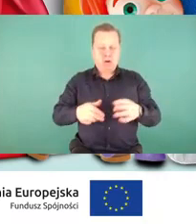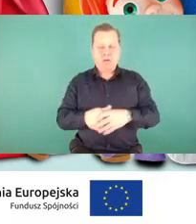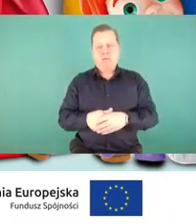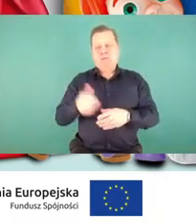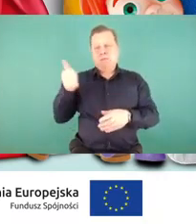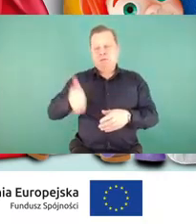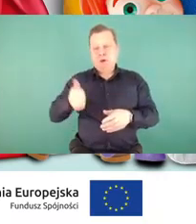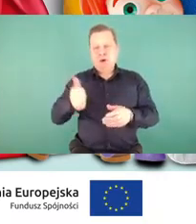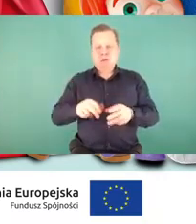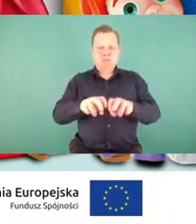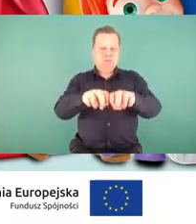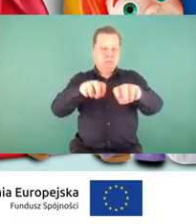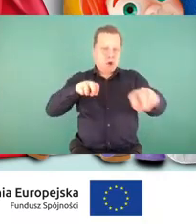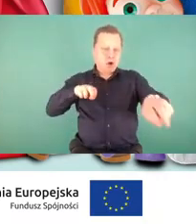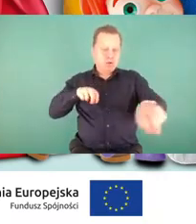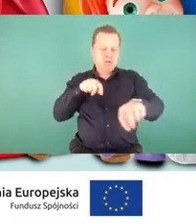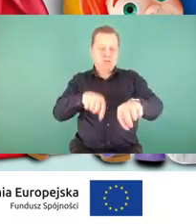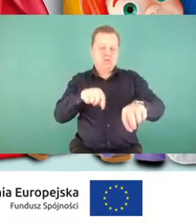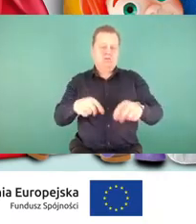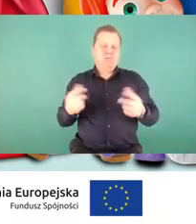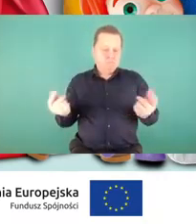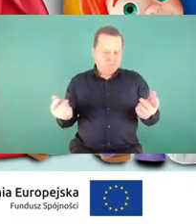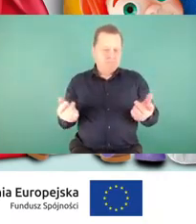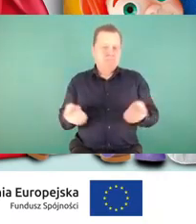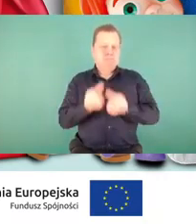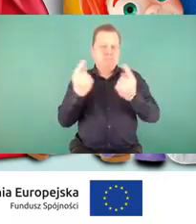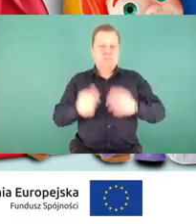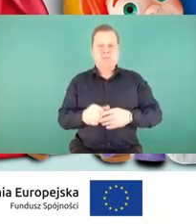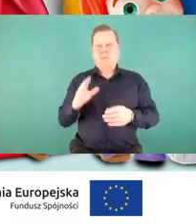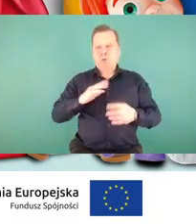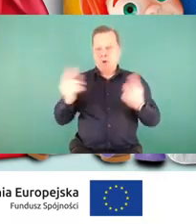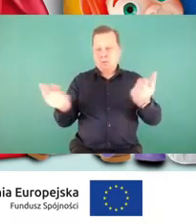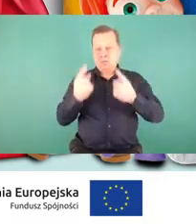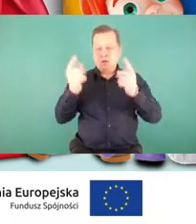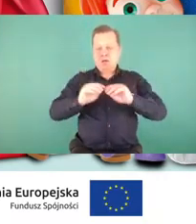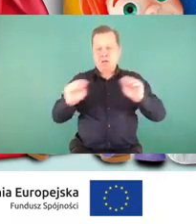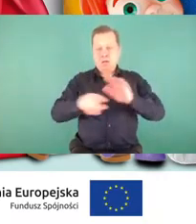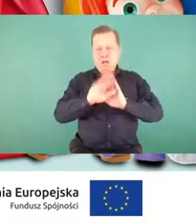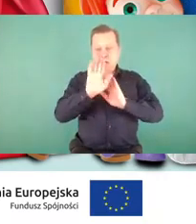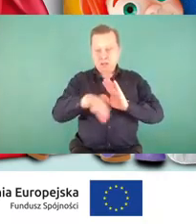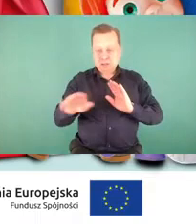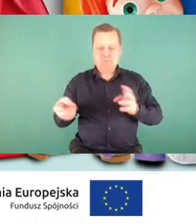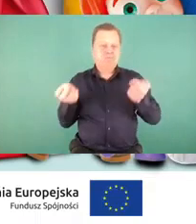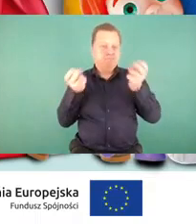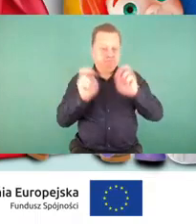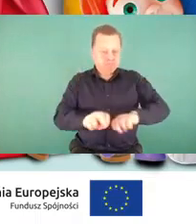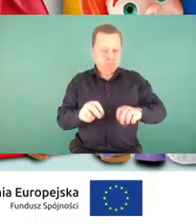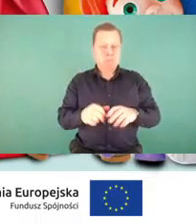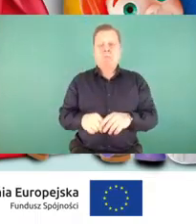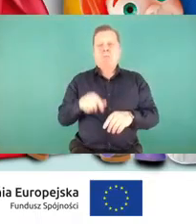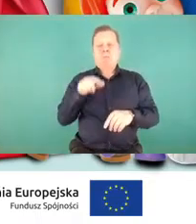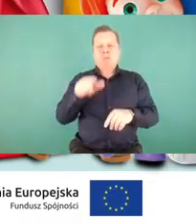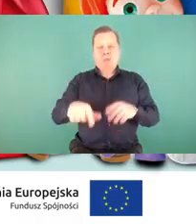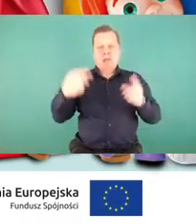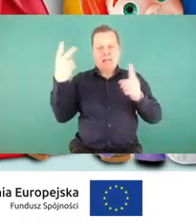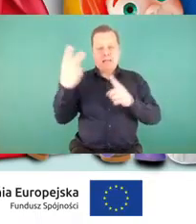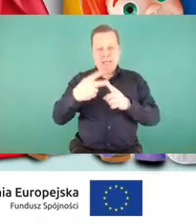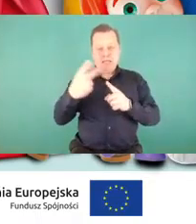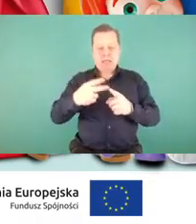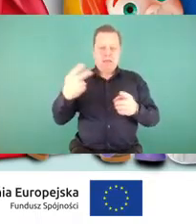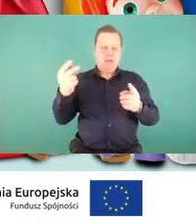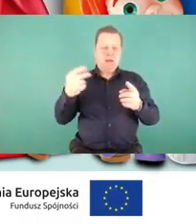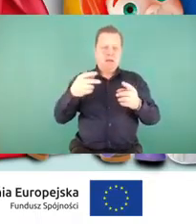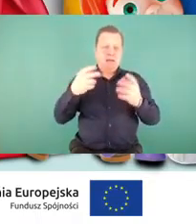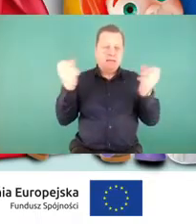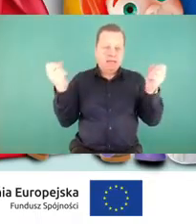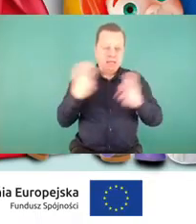pociągach. Powstały m.in. spoty edukacyjne dla dzieci, które były emitowane w kinach, telewizji i